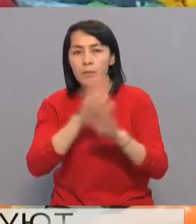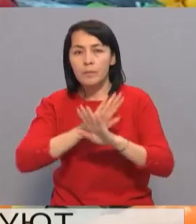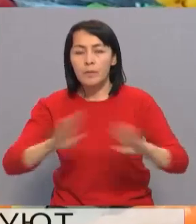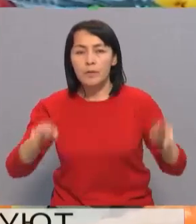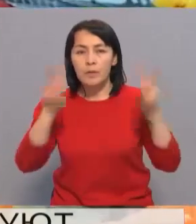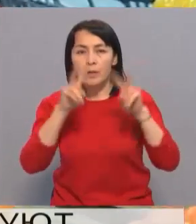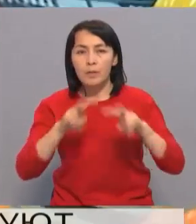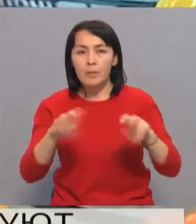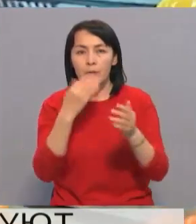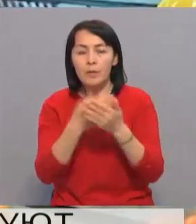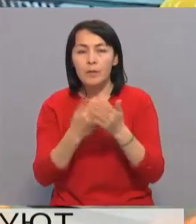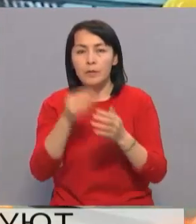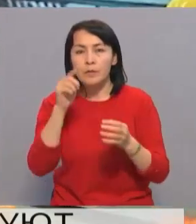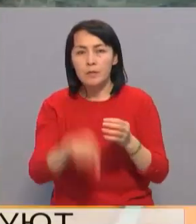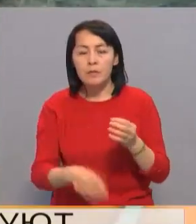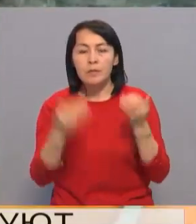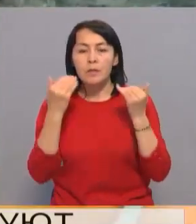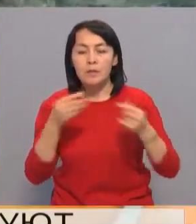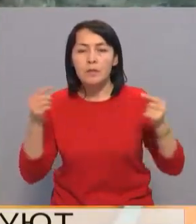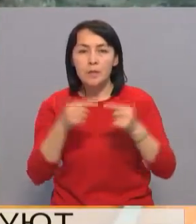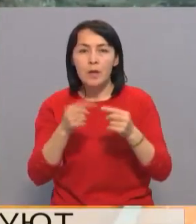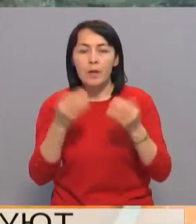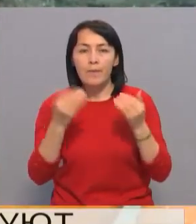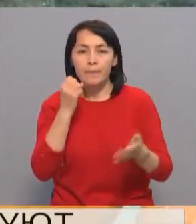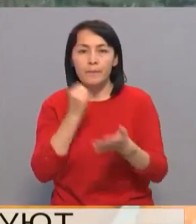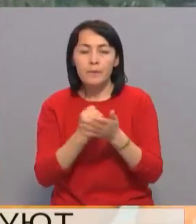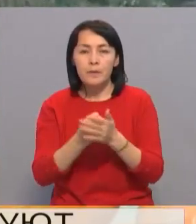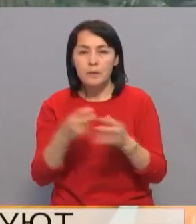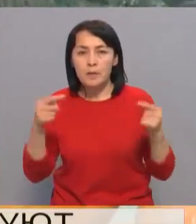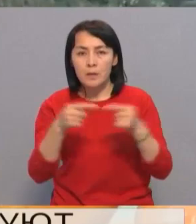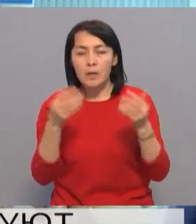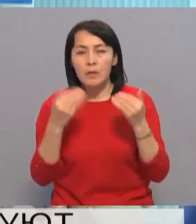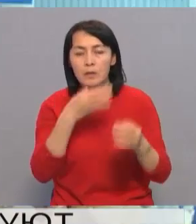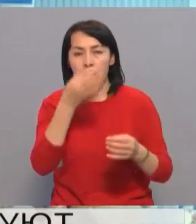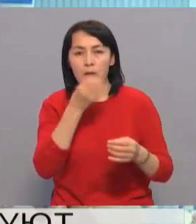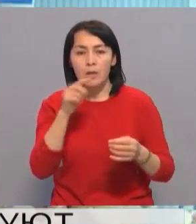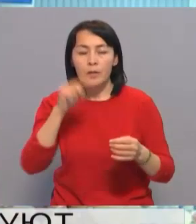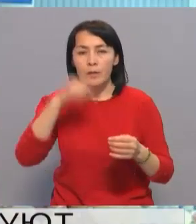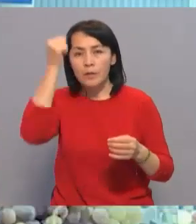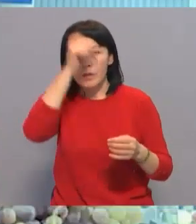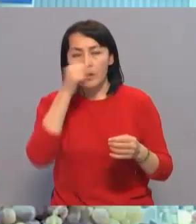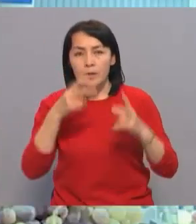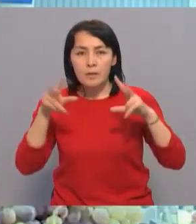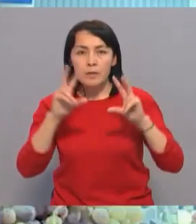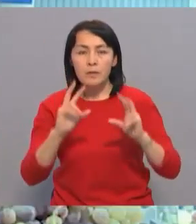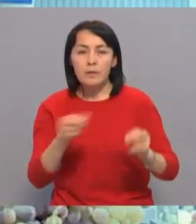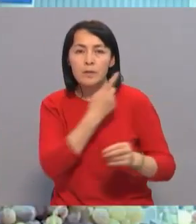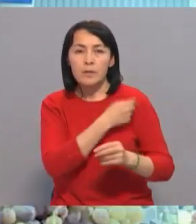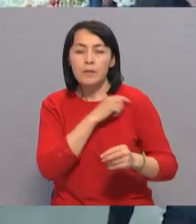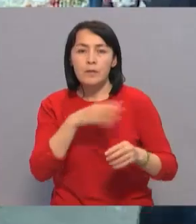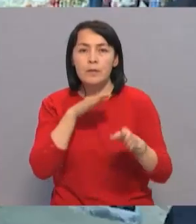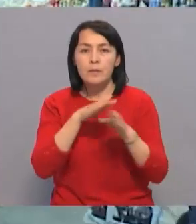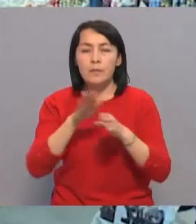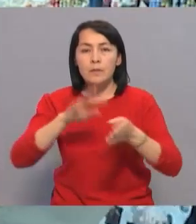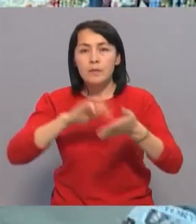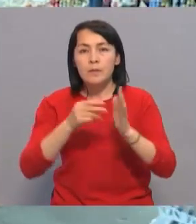проверке по обращениям при наличии убедительных оснований и подтверждающих доказательств. Отметим, что в этом году специалисты-санитары планируют провести